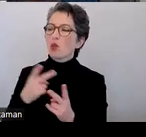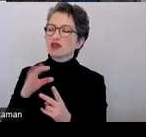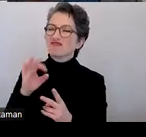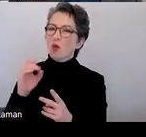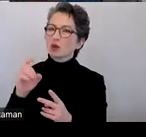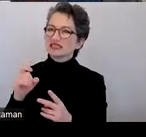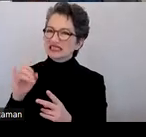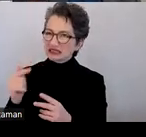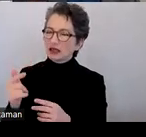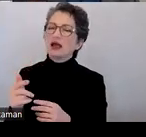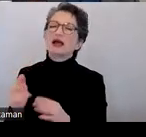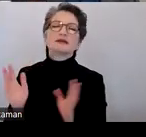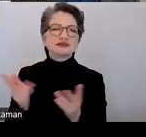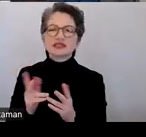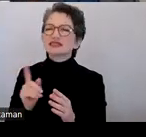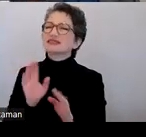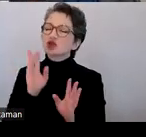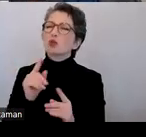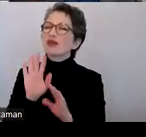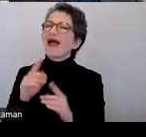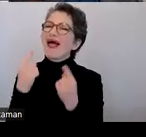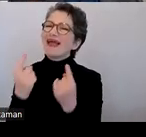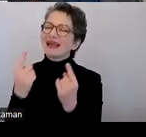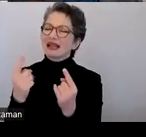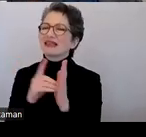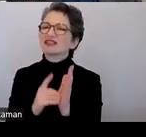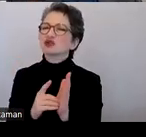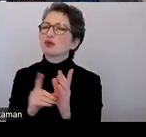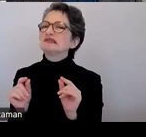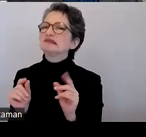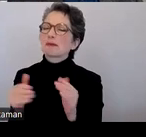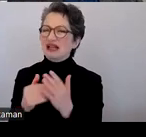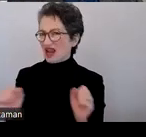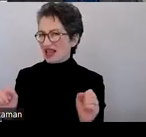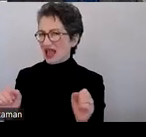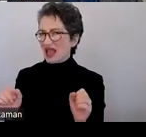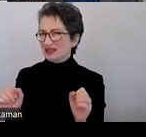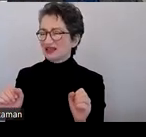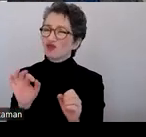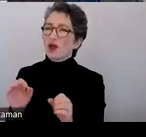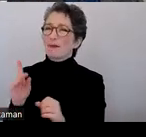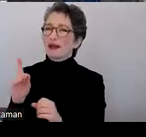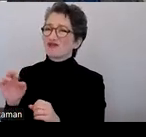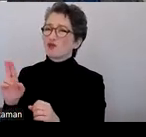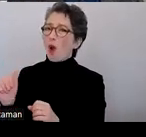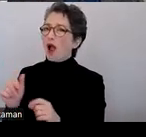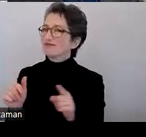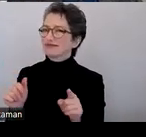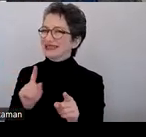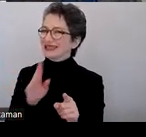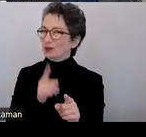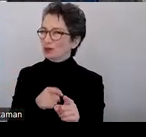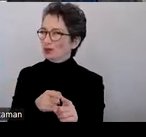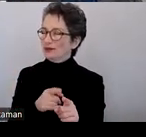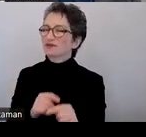Barrierefreiheitsanforderungen und die sind halt meistens nicht ausreichend für PDF-UA. Und dann gibt es noch